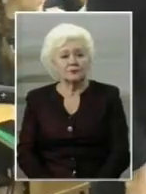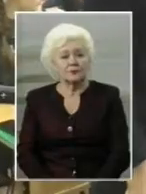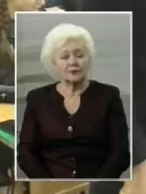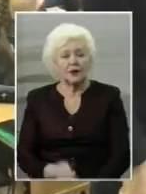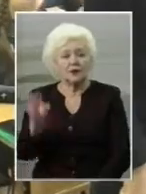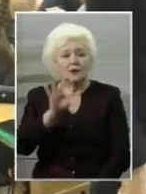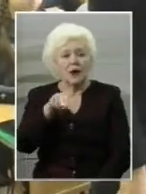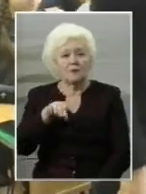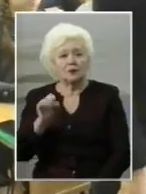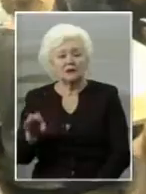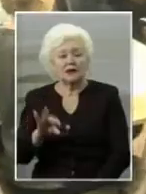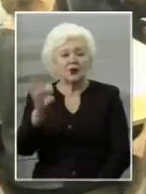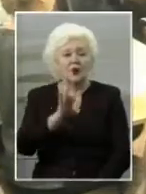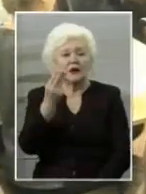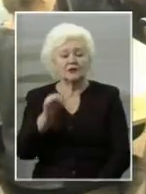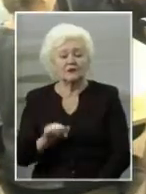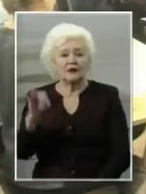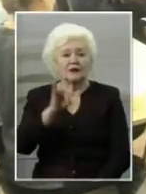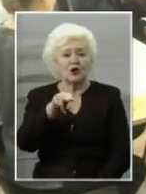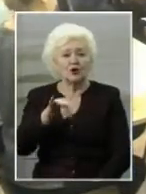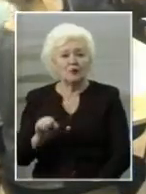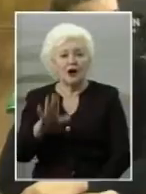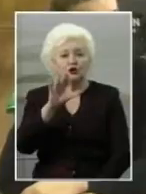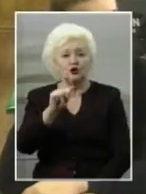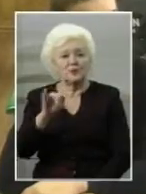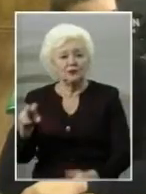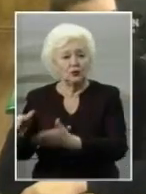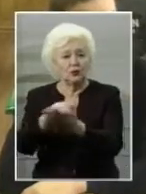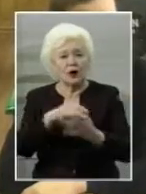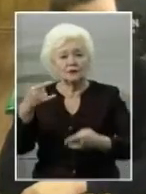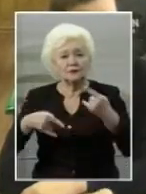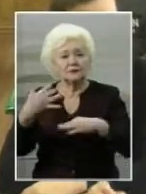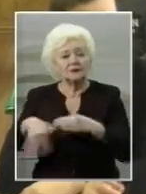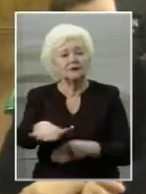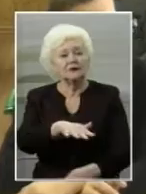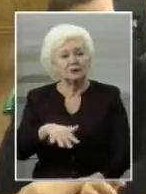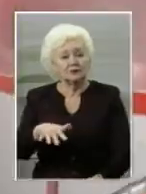Олена Проценко, Ольга Швидка, Ігор Печенко, Володимир Чепинога, Суспільне, Херсон.